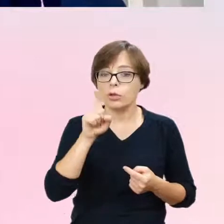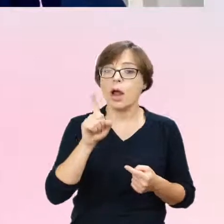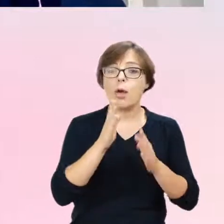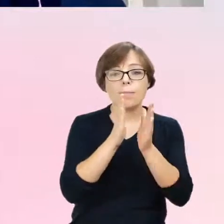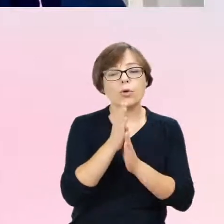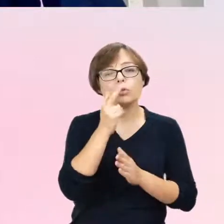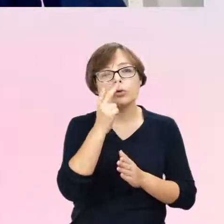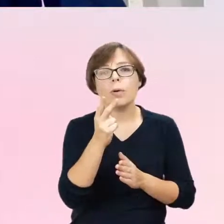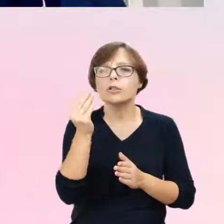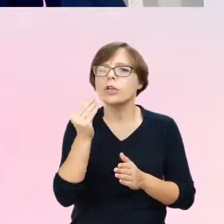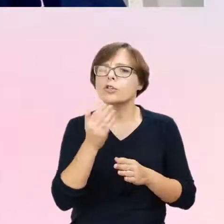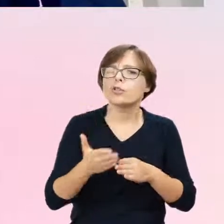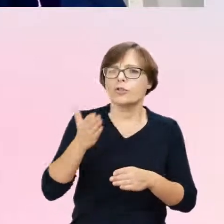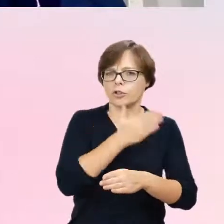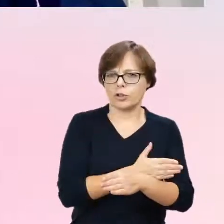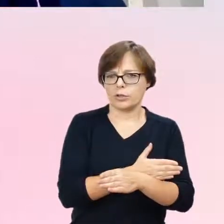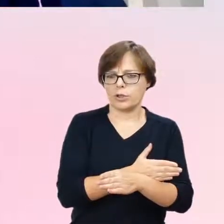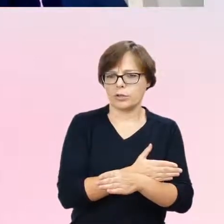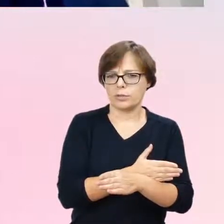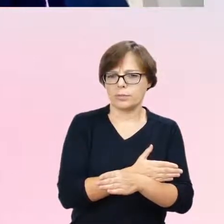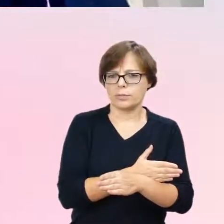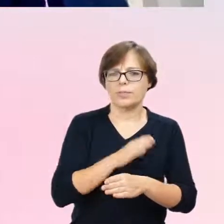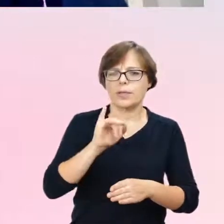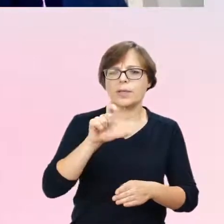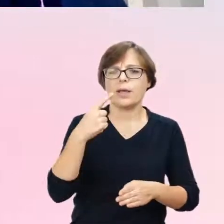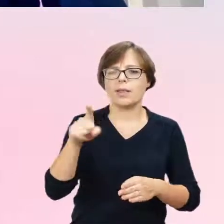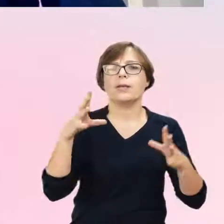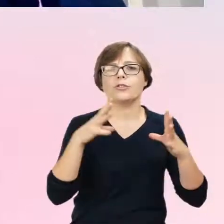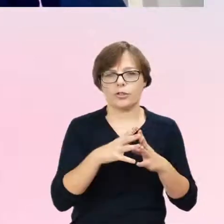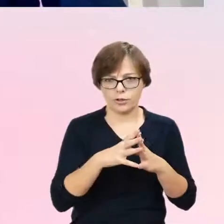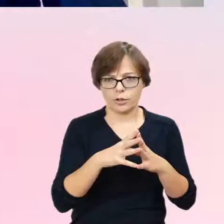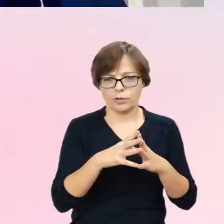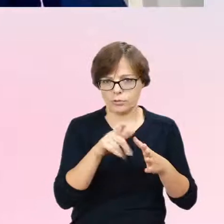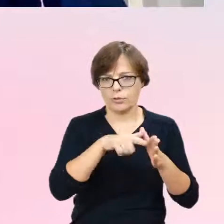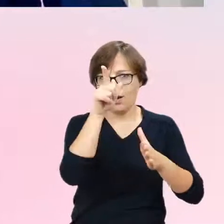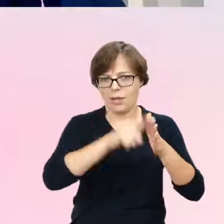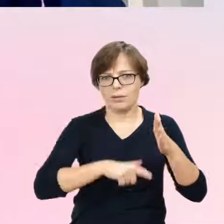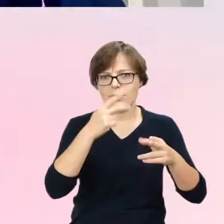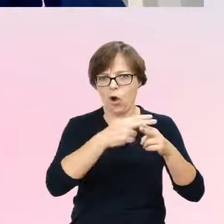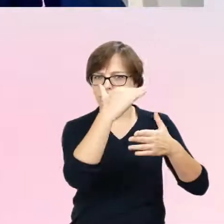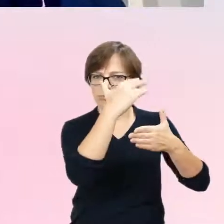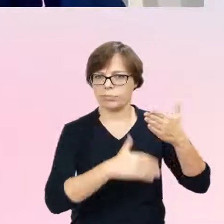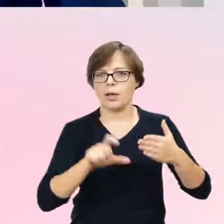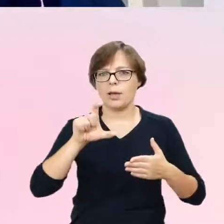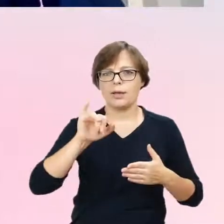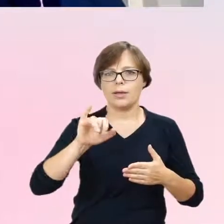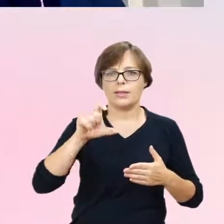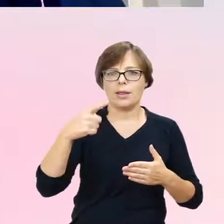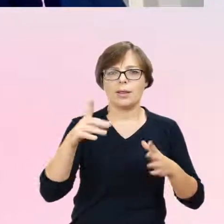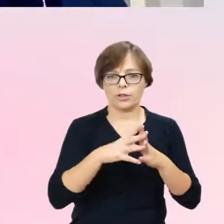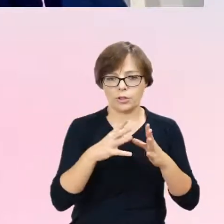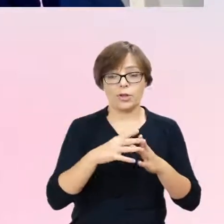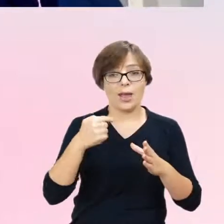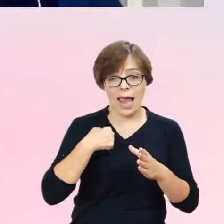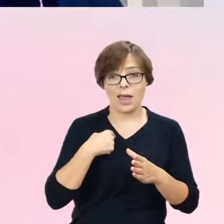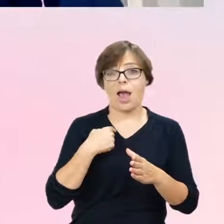ICD-10. Ja jeszcze jak rozpoznaję i wystawiam